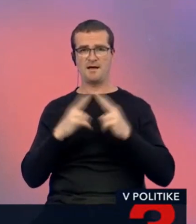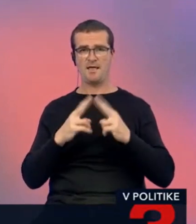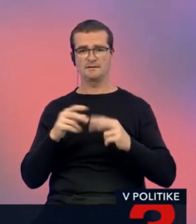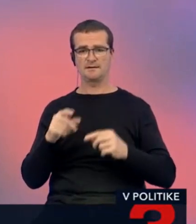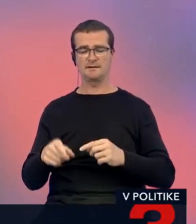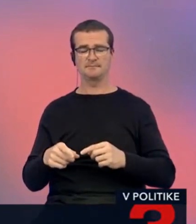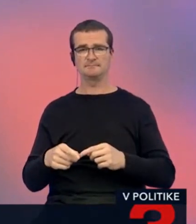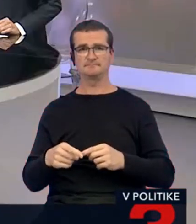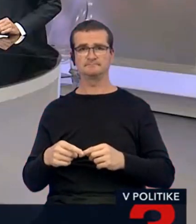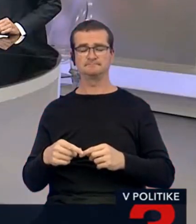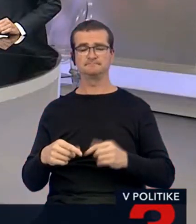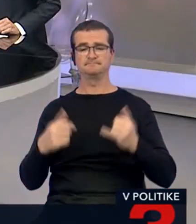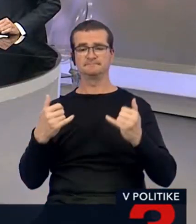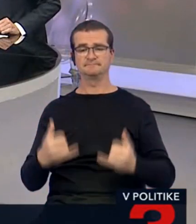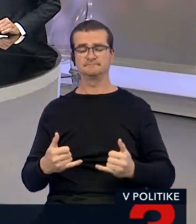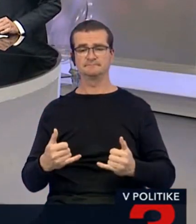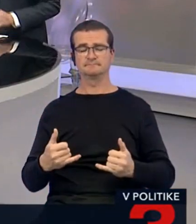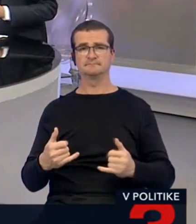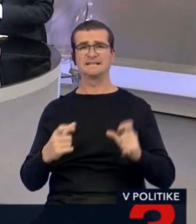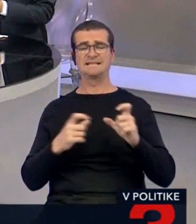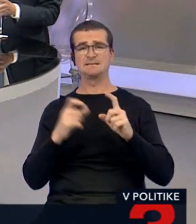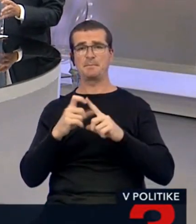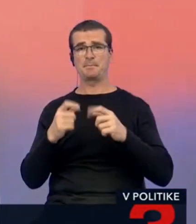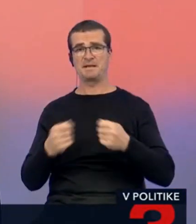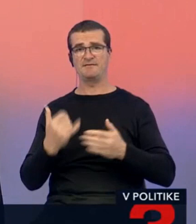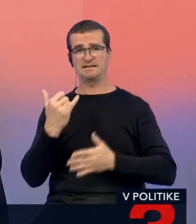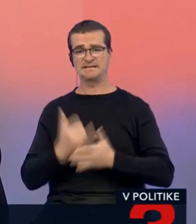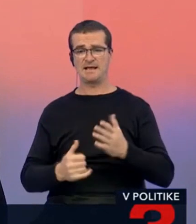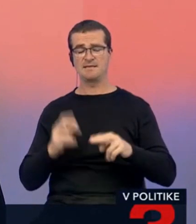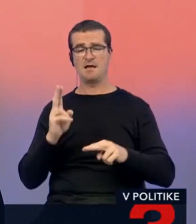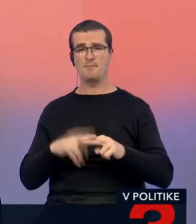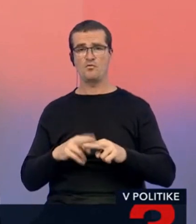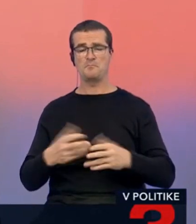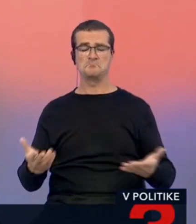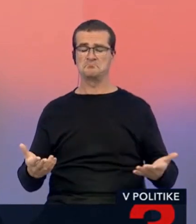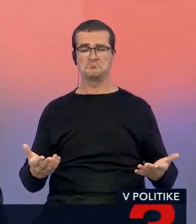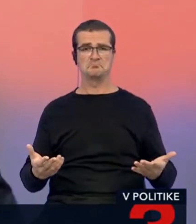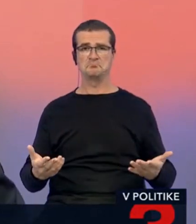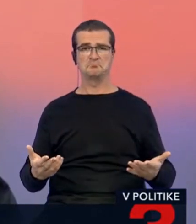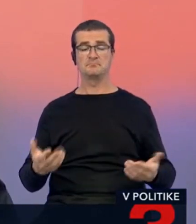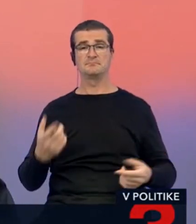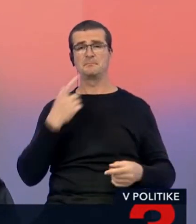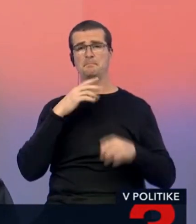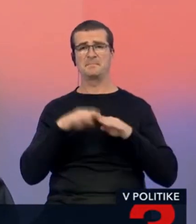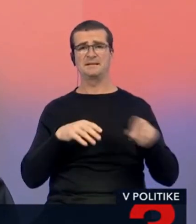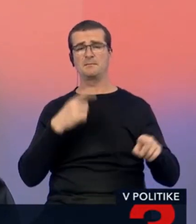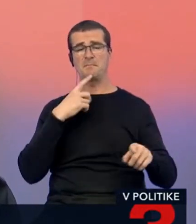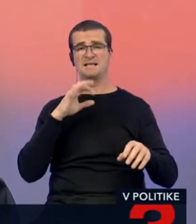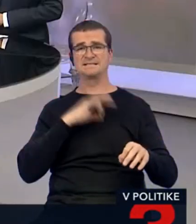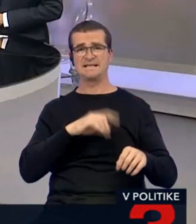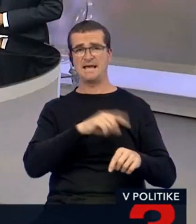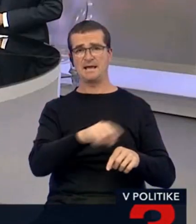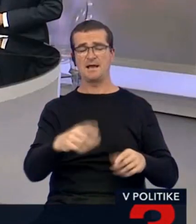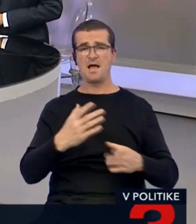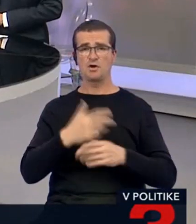Nie je to tak, pán poslanec, že by SPP muselo predávať s veľkou stratou a zase by tam vznikli 100 miliónové škody? Pozrite má, ako spovedal pán minister, má céry, ktoré